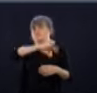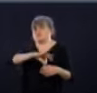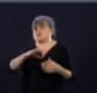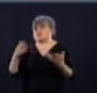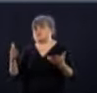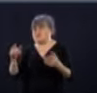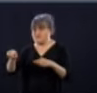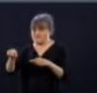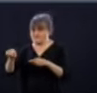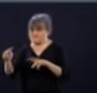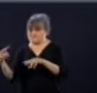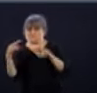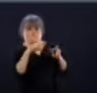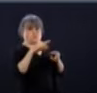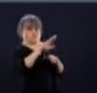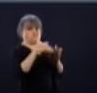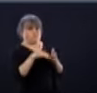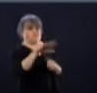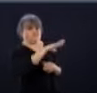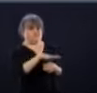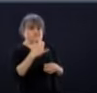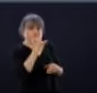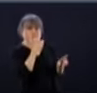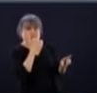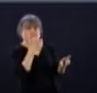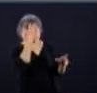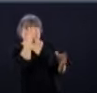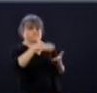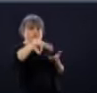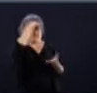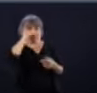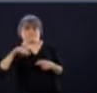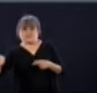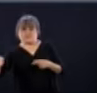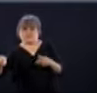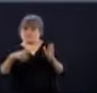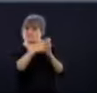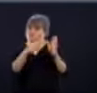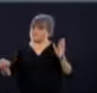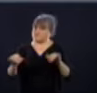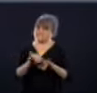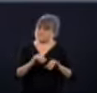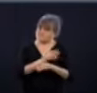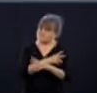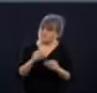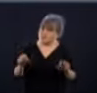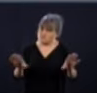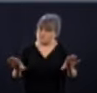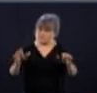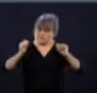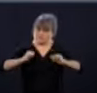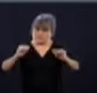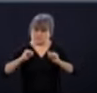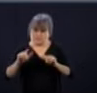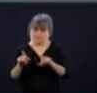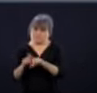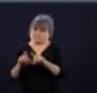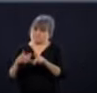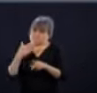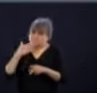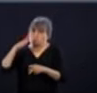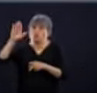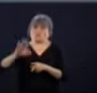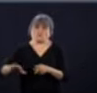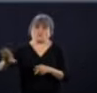de Montréal et de la grande région de Montréal, parce que Montréal, la grande région de Montréal, t'es prise par surprise, en quelque part, la